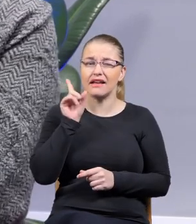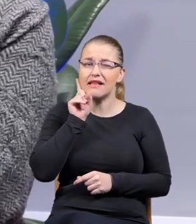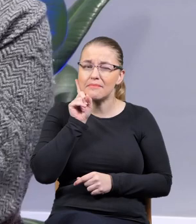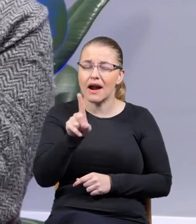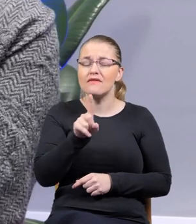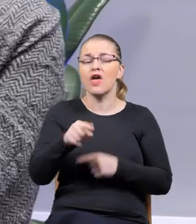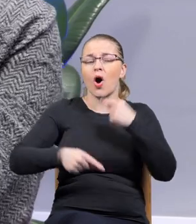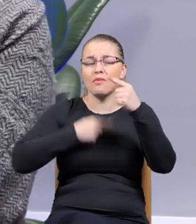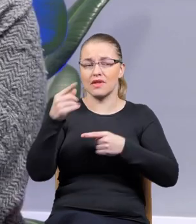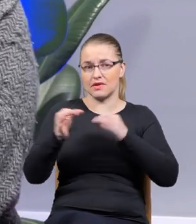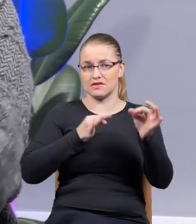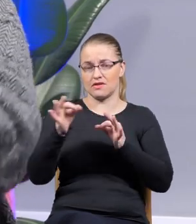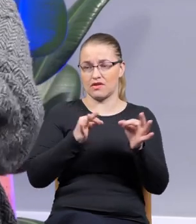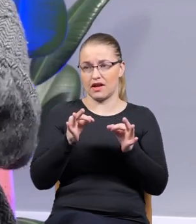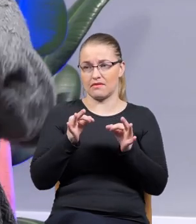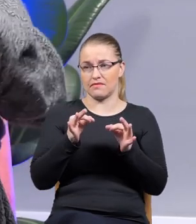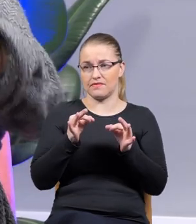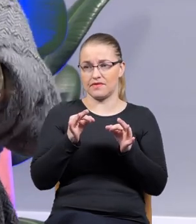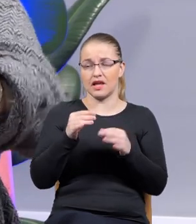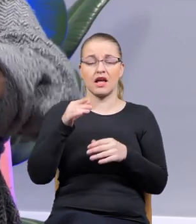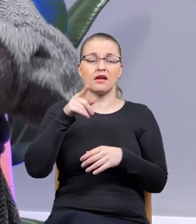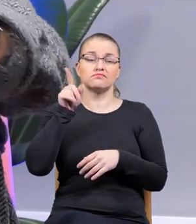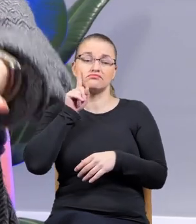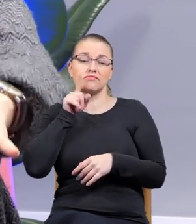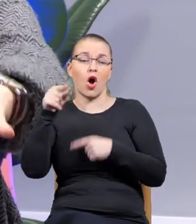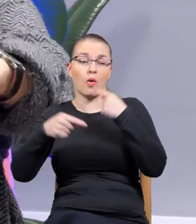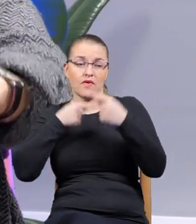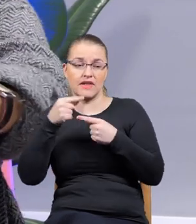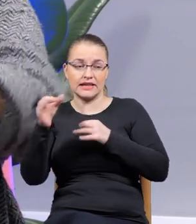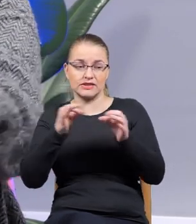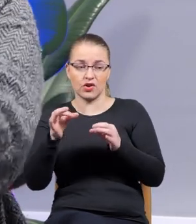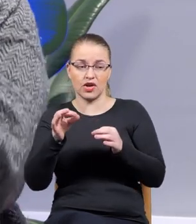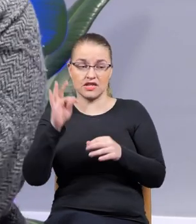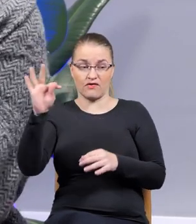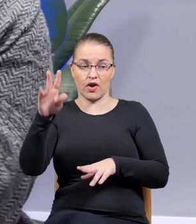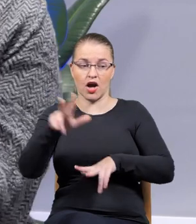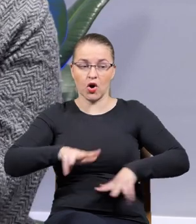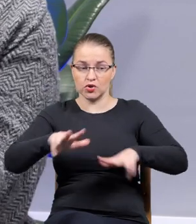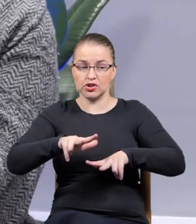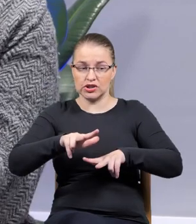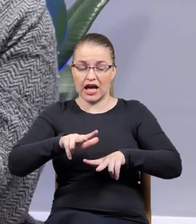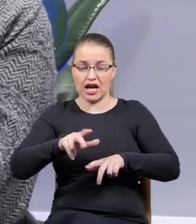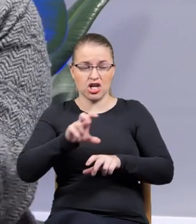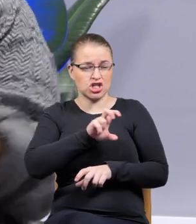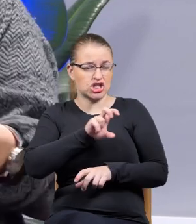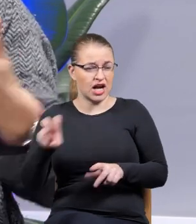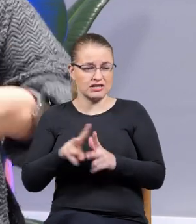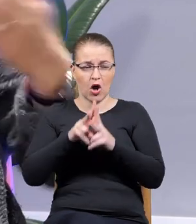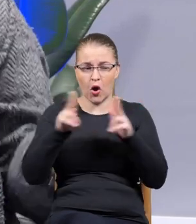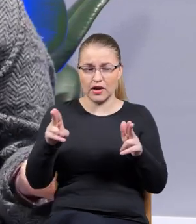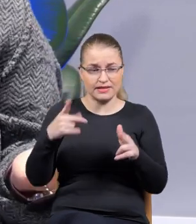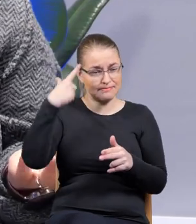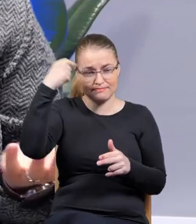opowiada historię swojej rodziny, która dzieje się w czasach, których przecież nie pamięta. I ja